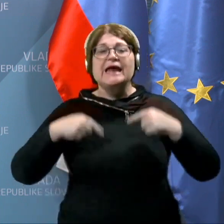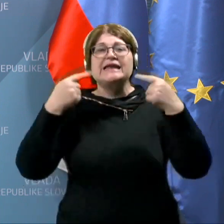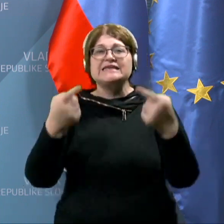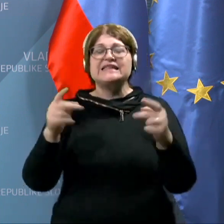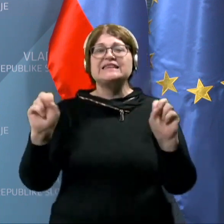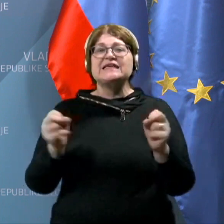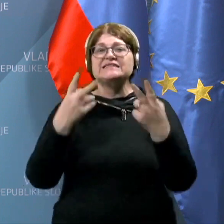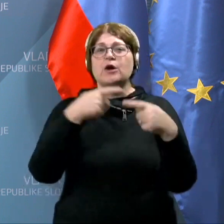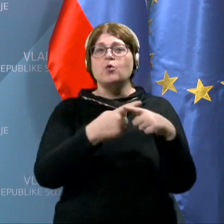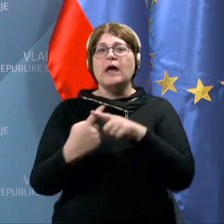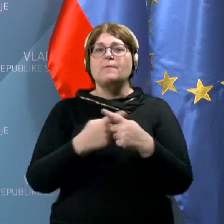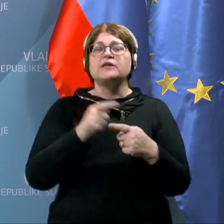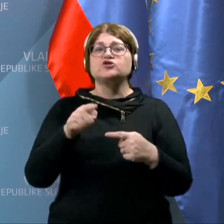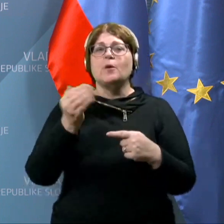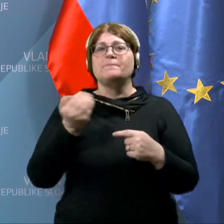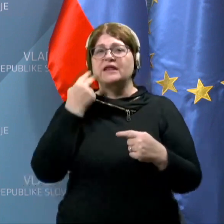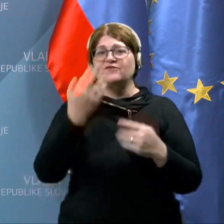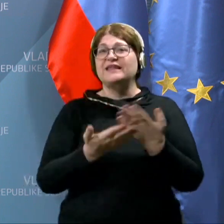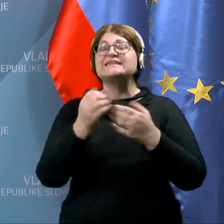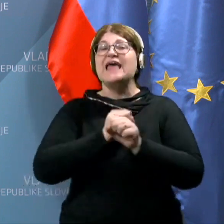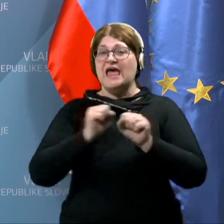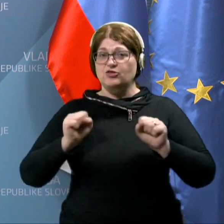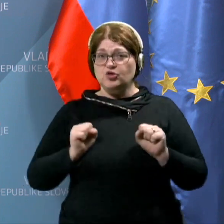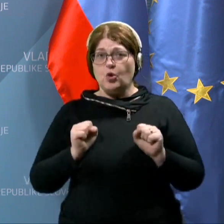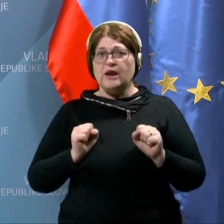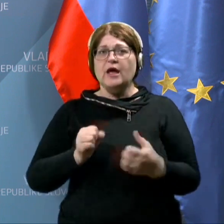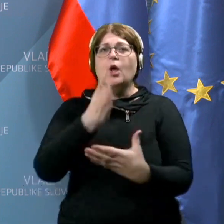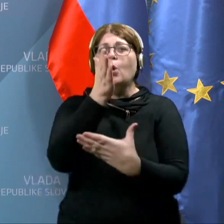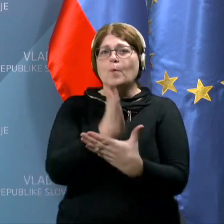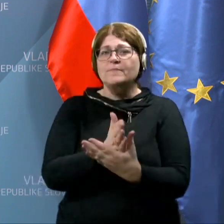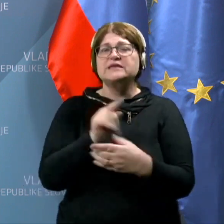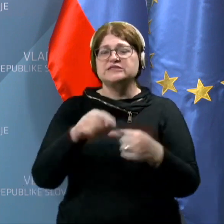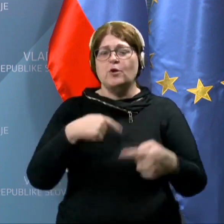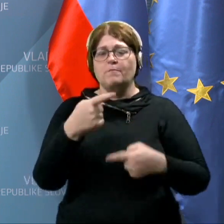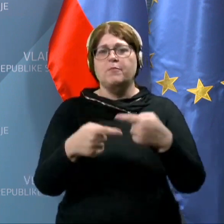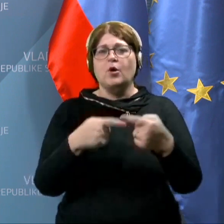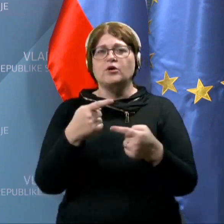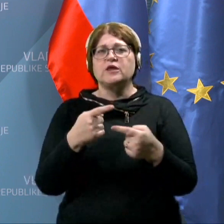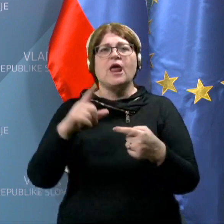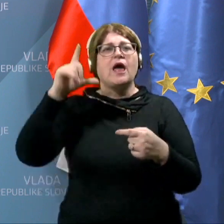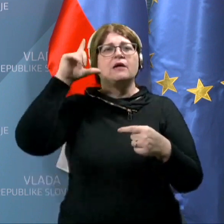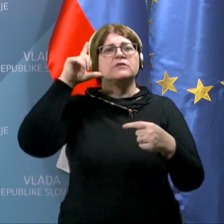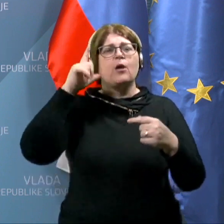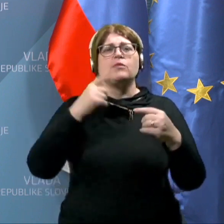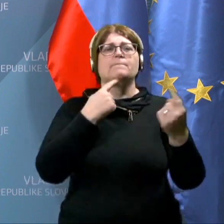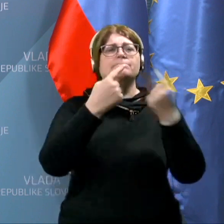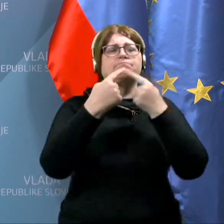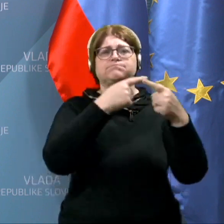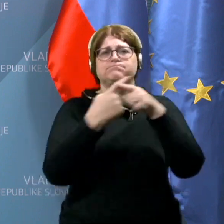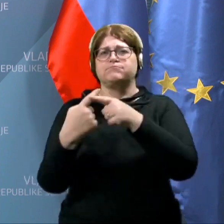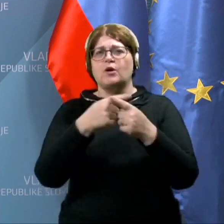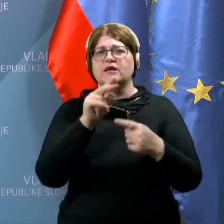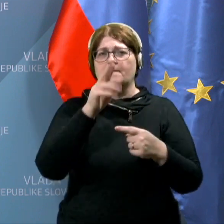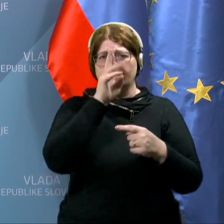stavkovna pogajanja so predvidena za torek. V mest so seveda potekala krovna pogajanja v ponedeljek in